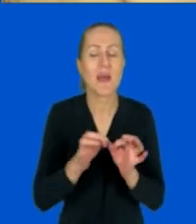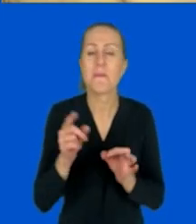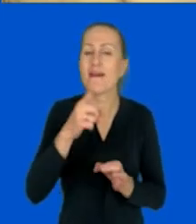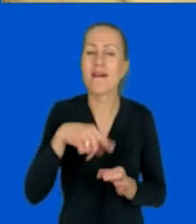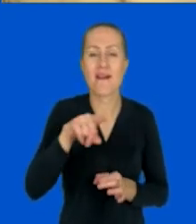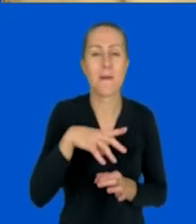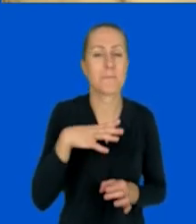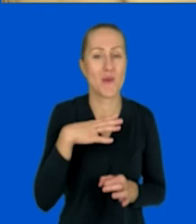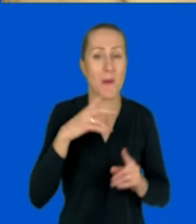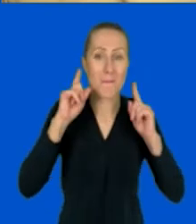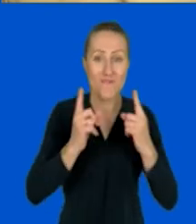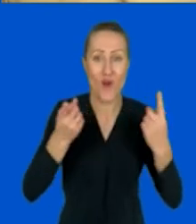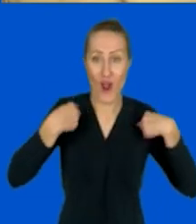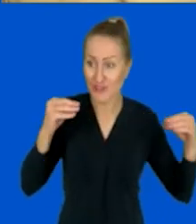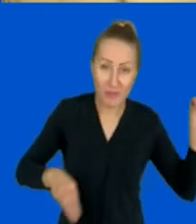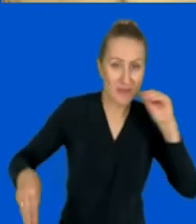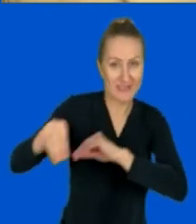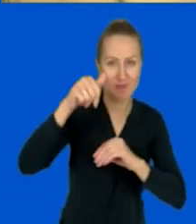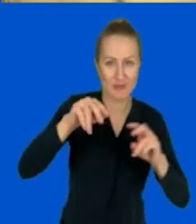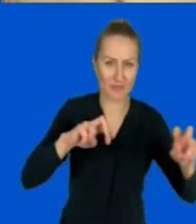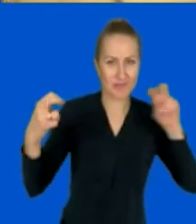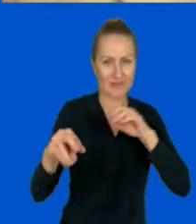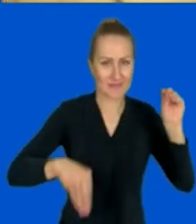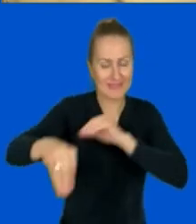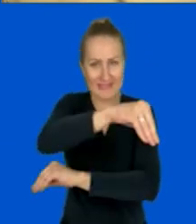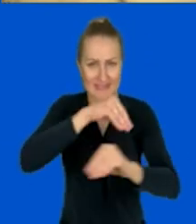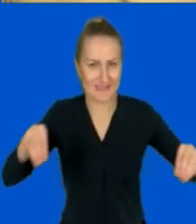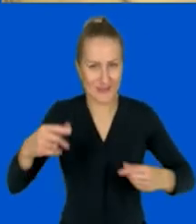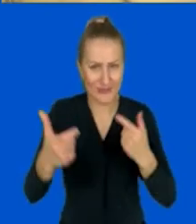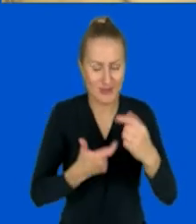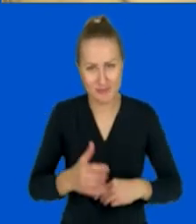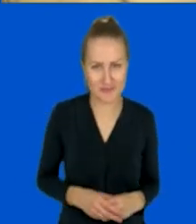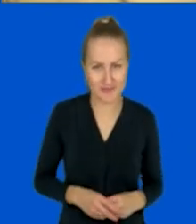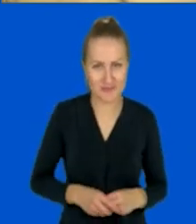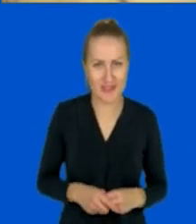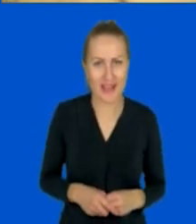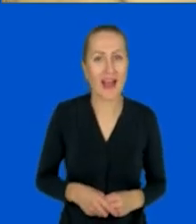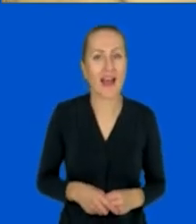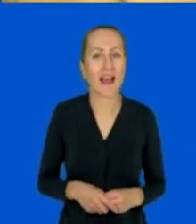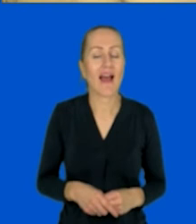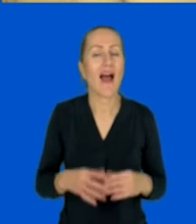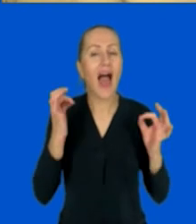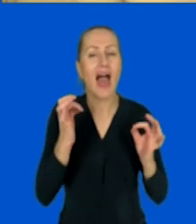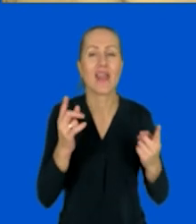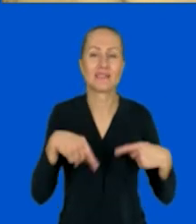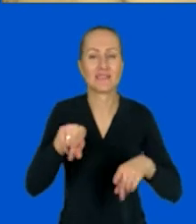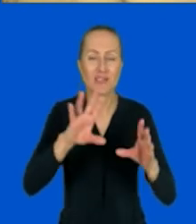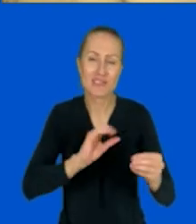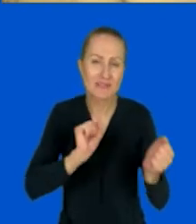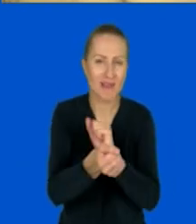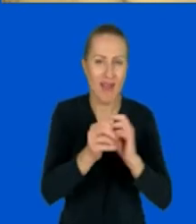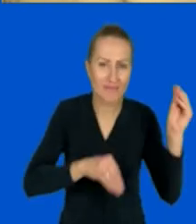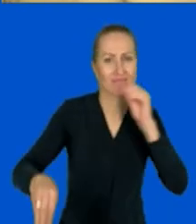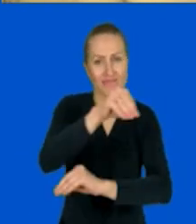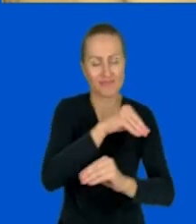przestrzeni fizycznej, musielibyście przesiąść, musielibyście się przesiąść, a teraz po prostu zagracie z